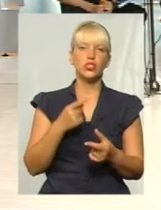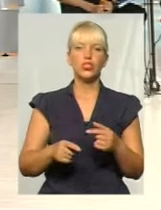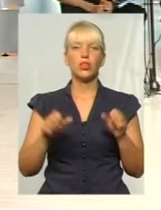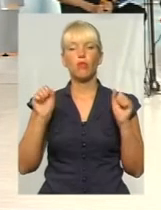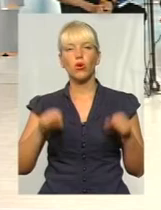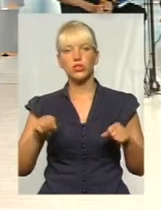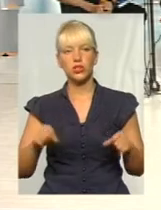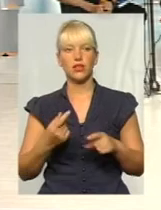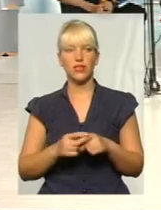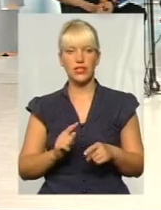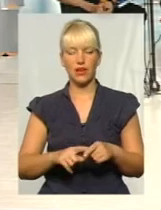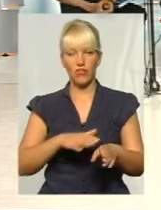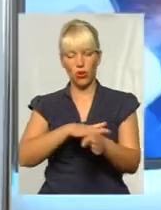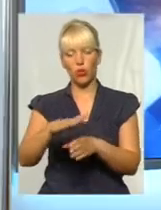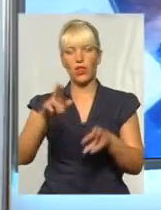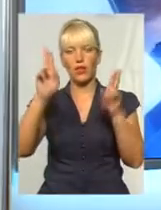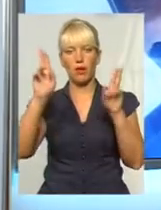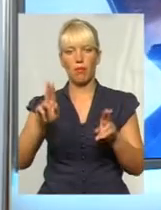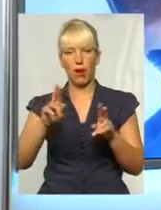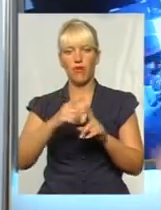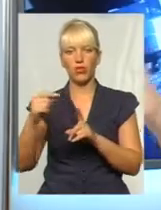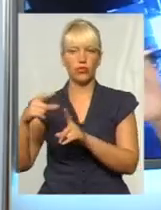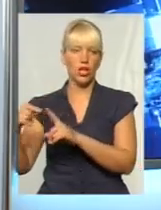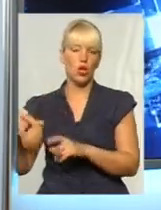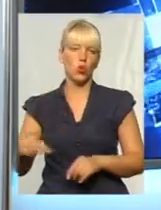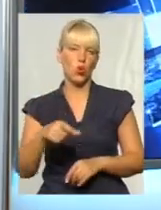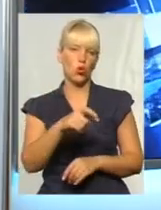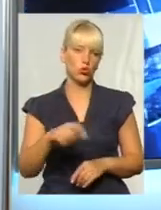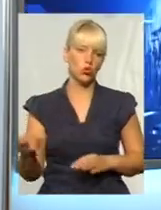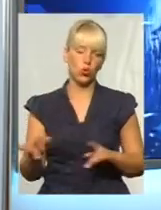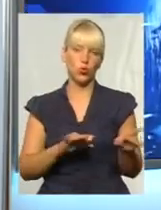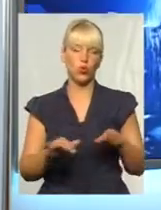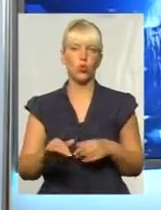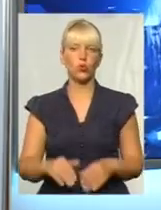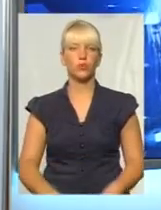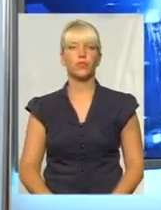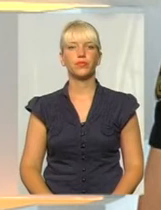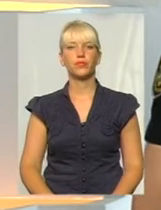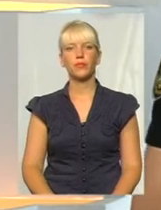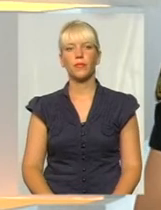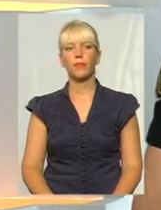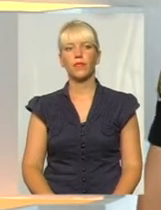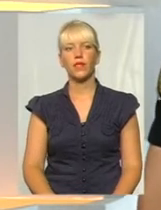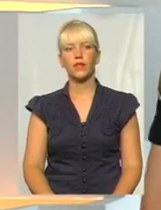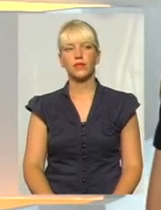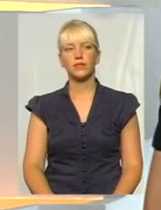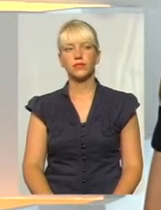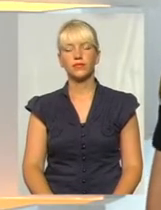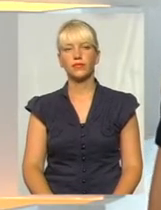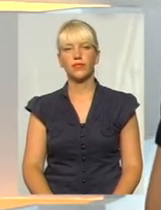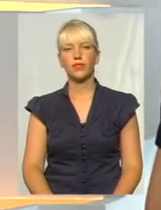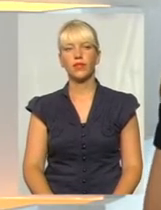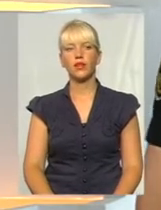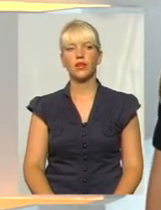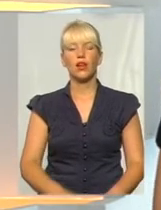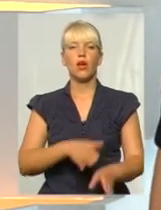тотальне виконання правил дорожнього руху? Пан Віталій, почнемо з вас. Ви вже відповіли на своє питання.